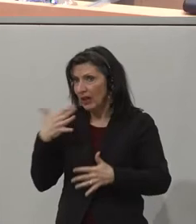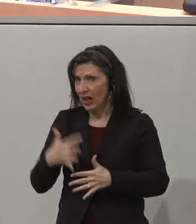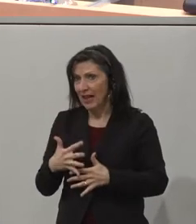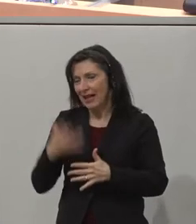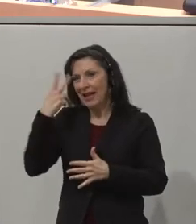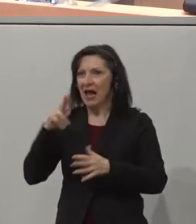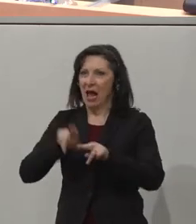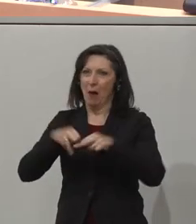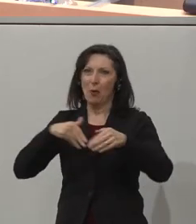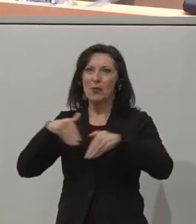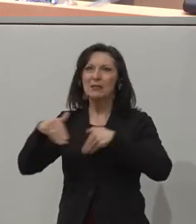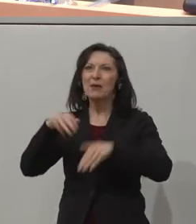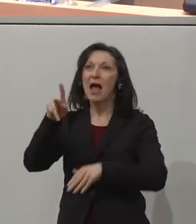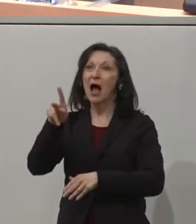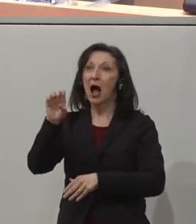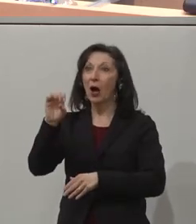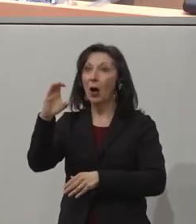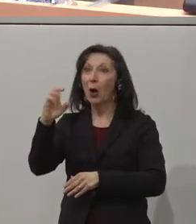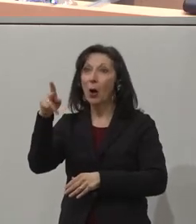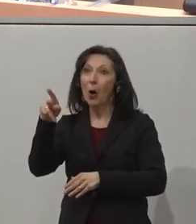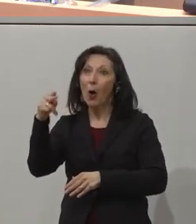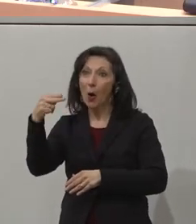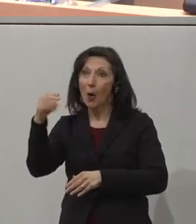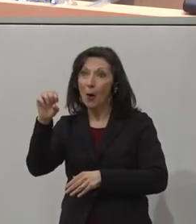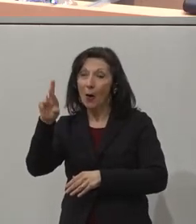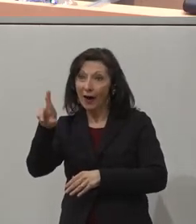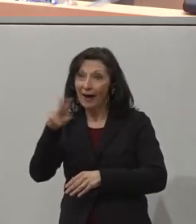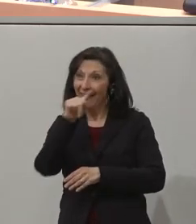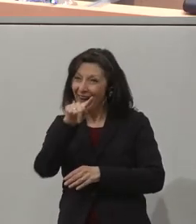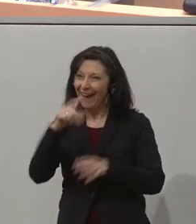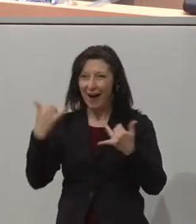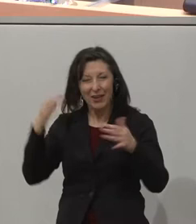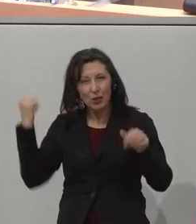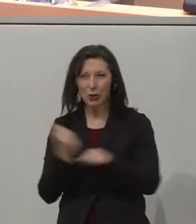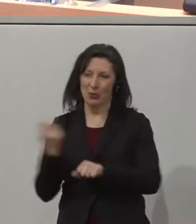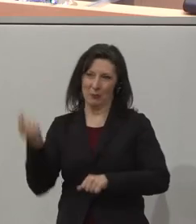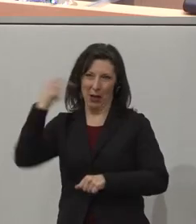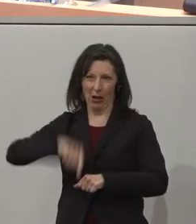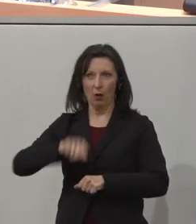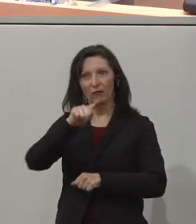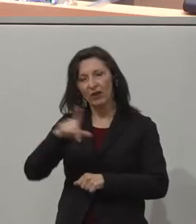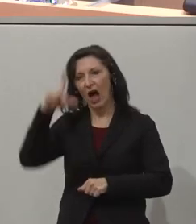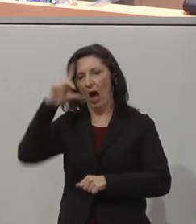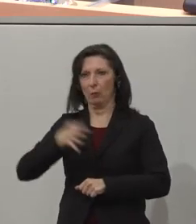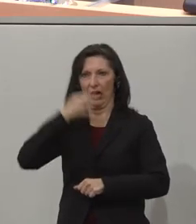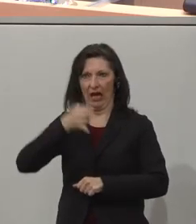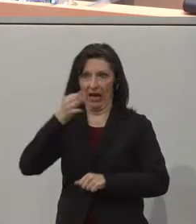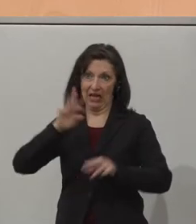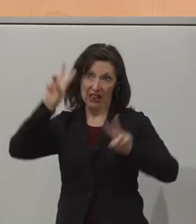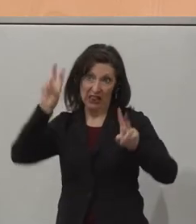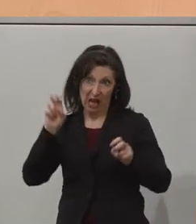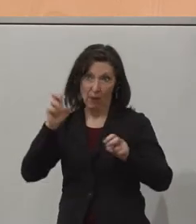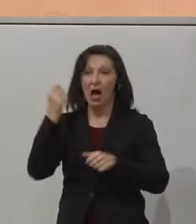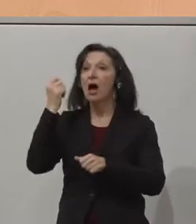Bundesminister Kocher trotzdem hier ist, um eine Keynote zur Thematik der Beschäftigung von Menschen mit Behinderung zu halten, das zeigt, dass das Thema auch im